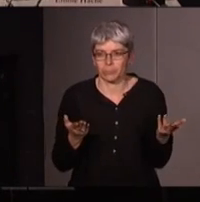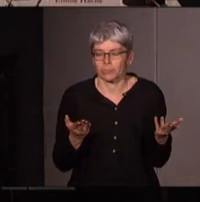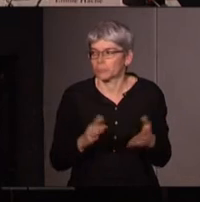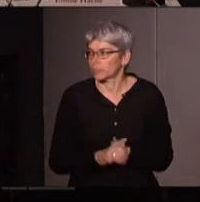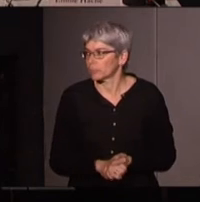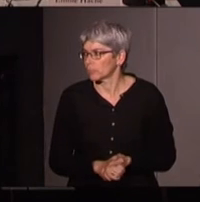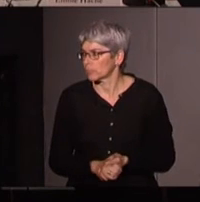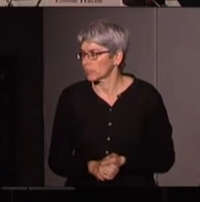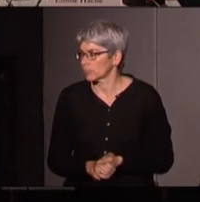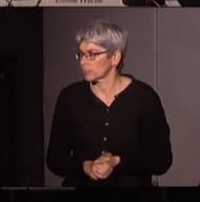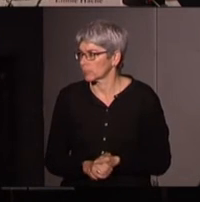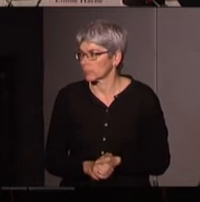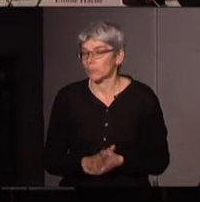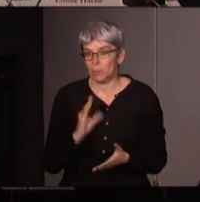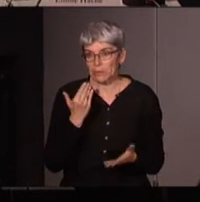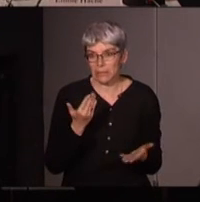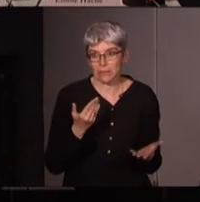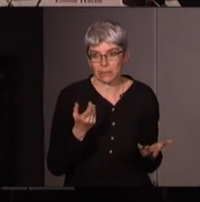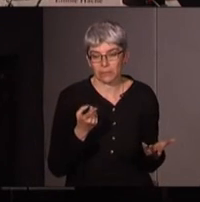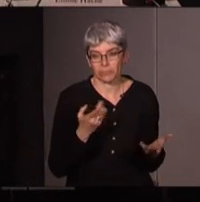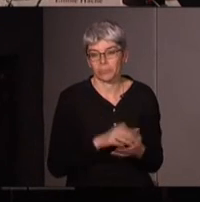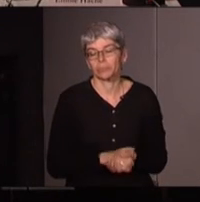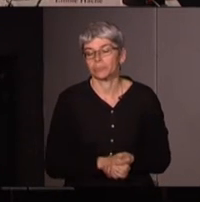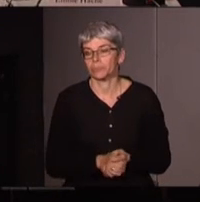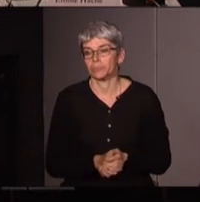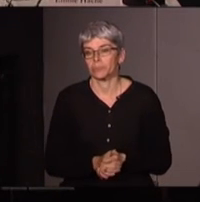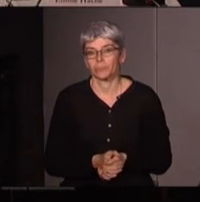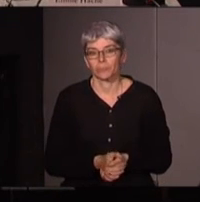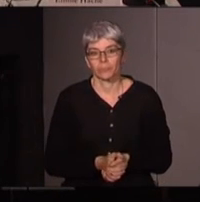tradition néopayenne féministe qui fait partie de ces mouvements activistes